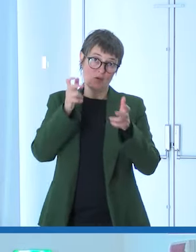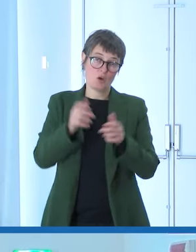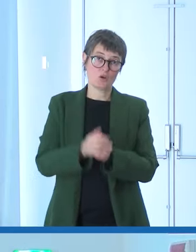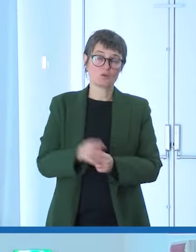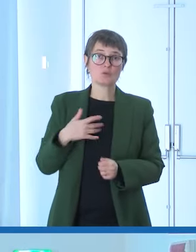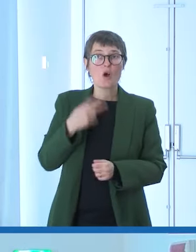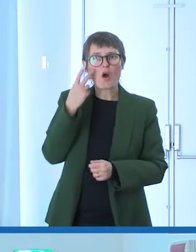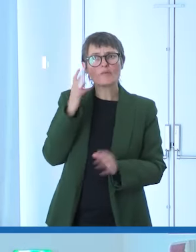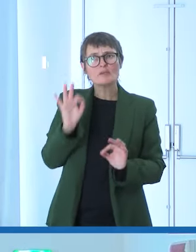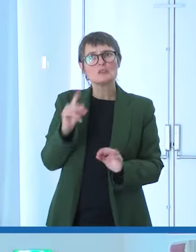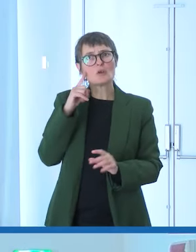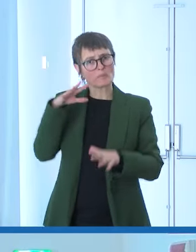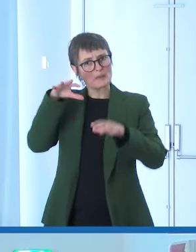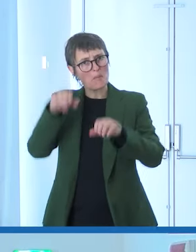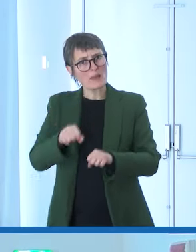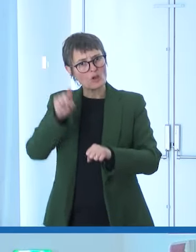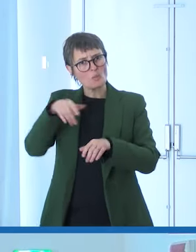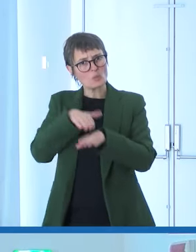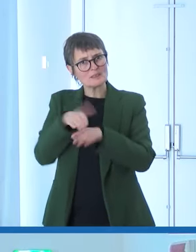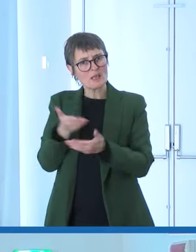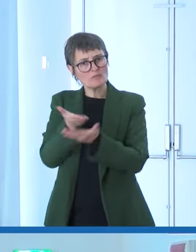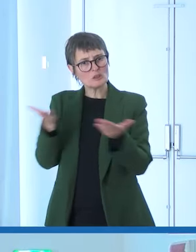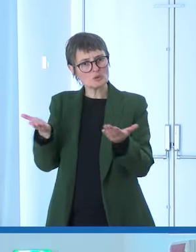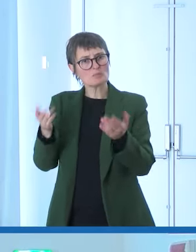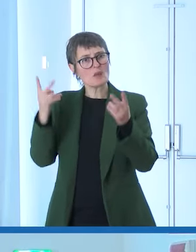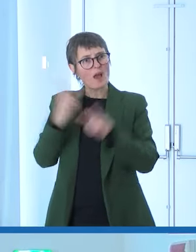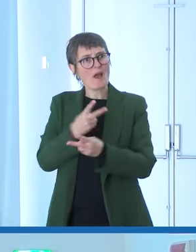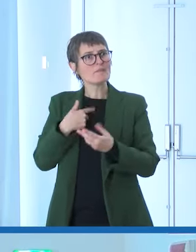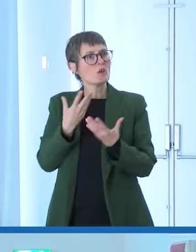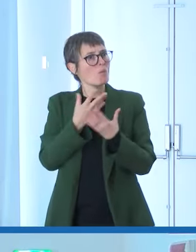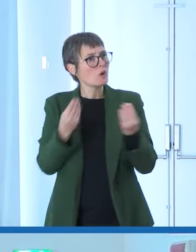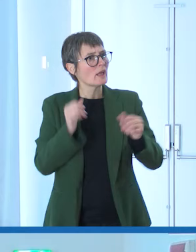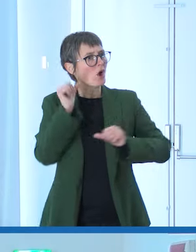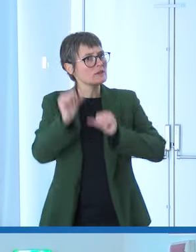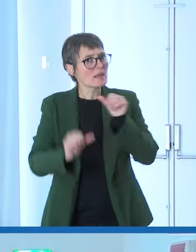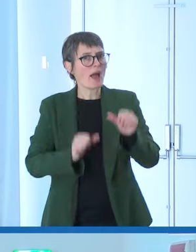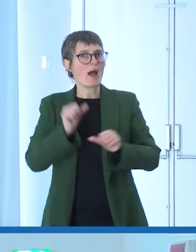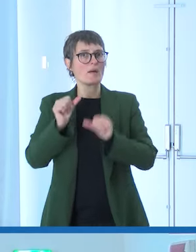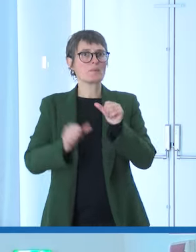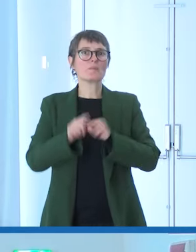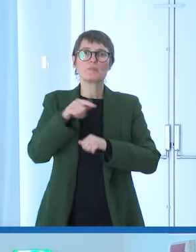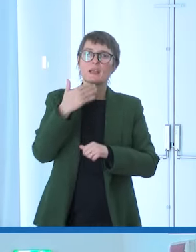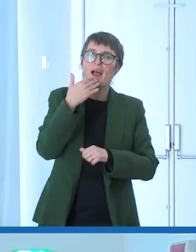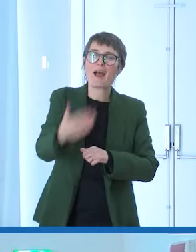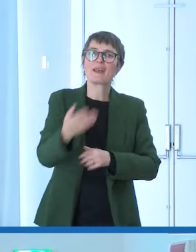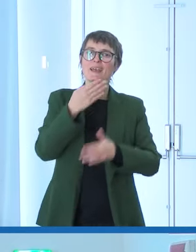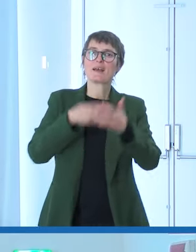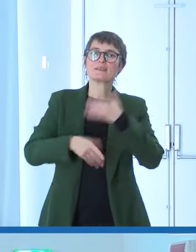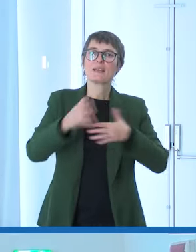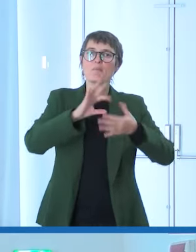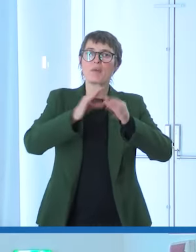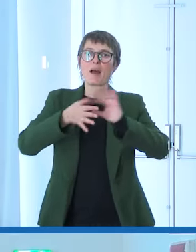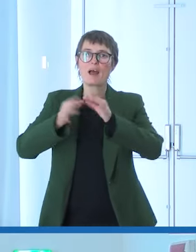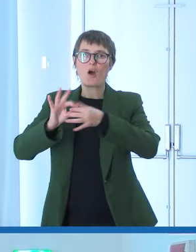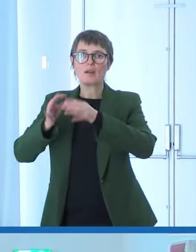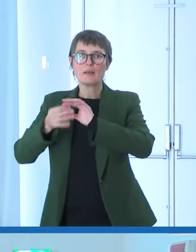il clima è cambiato. Il clima è cambiato anche grazie alle Parole Olimpiadi, al fatto che è stata fatta una scelta importante di mettere in prima